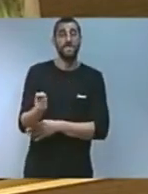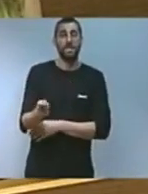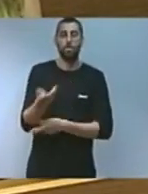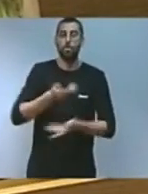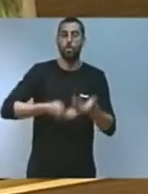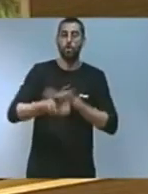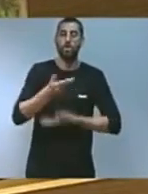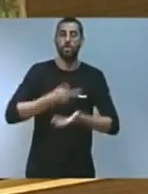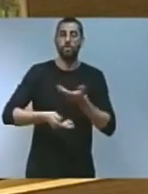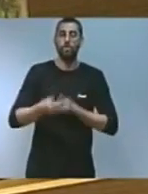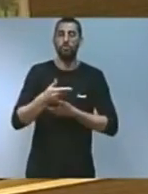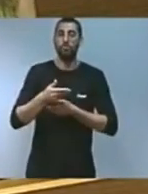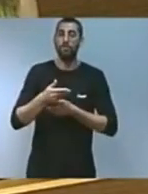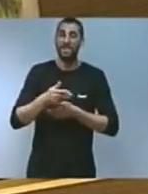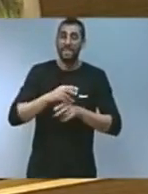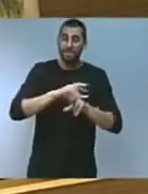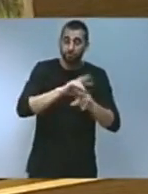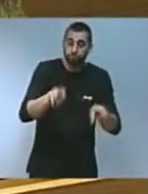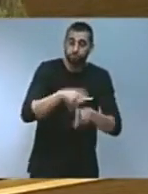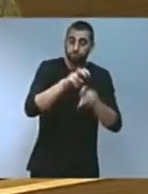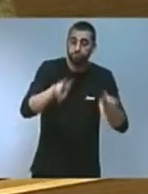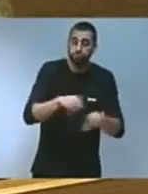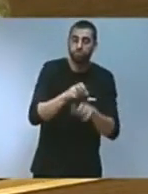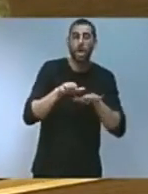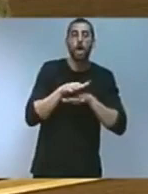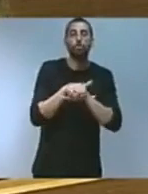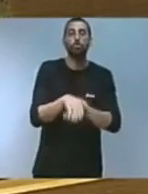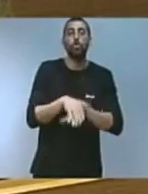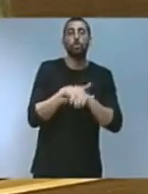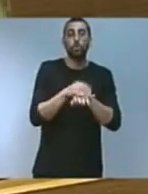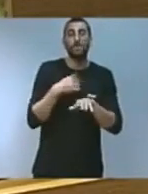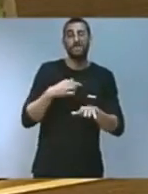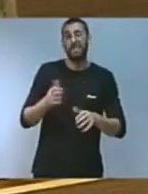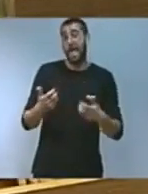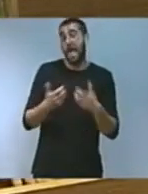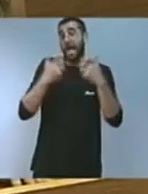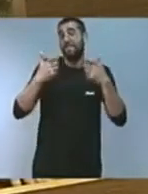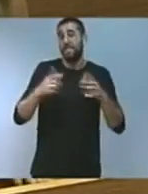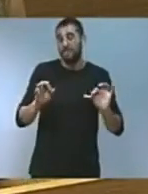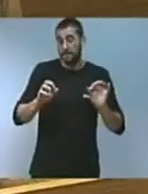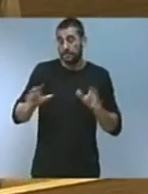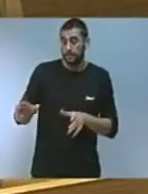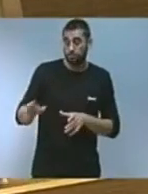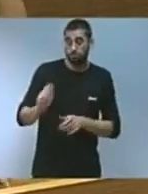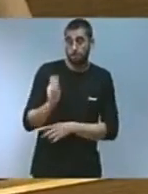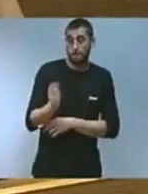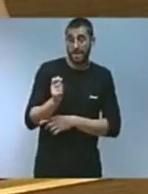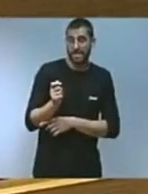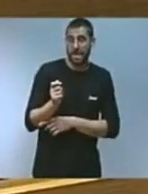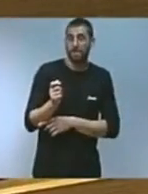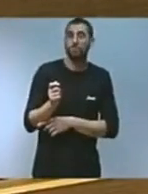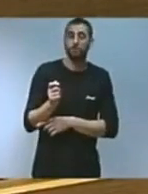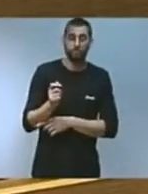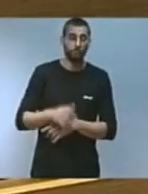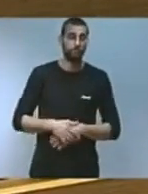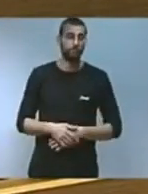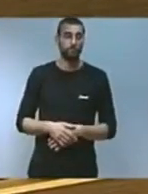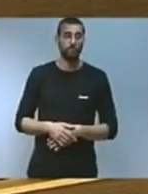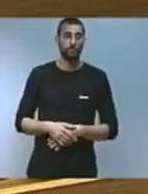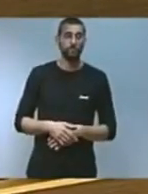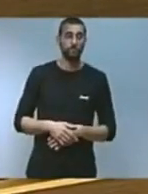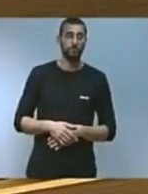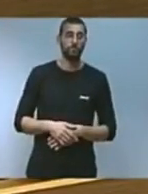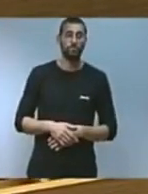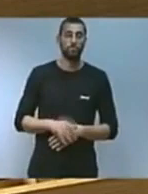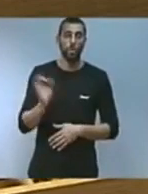recuperació de les tortugues que pesquen de manera accidental no podem tornar a permetre que per exemple i amb moltíssim